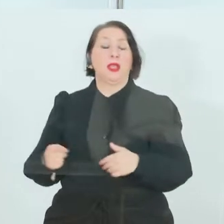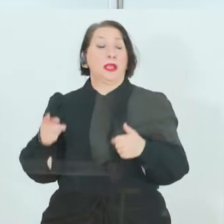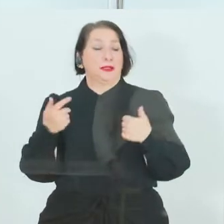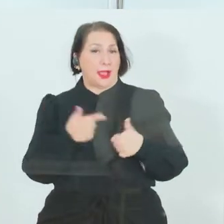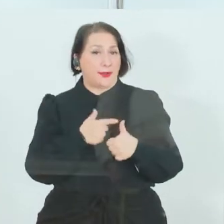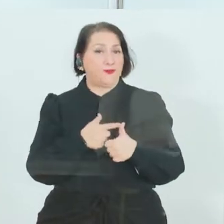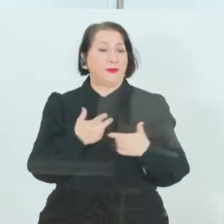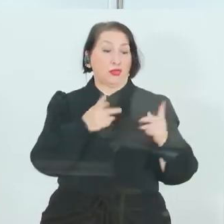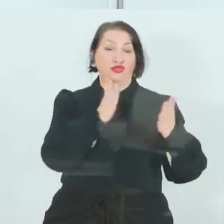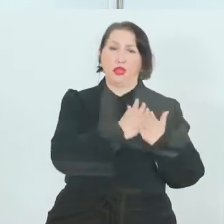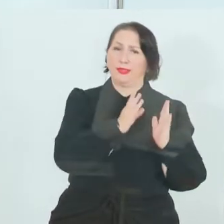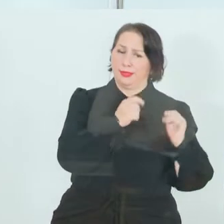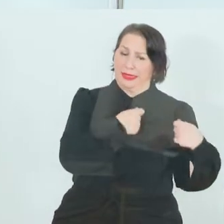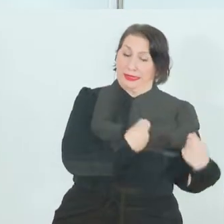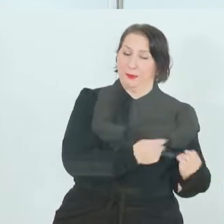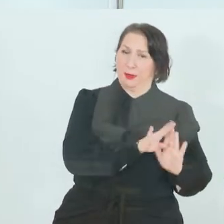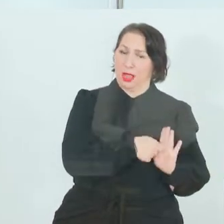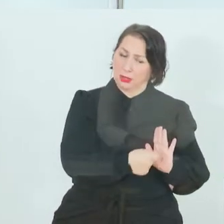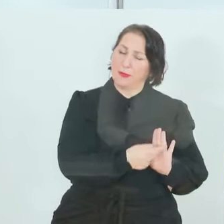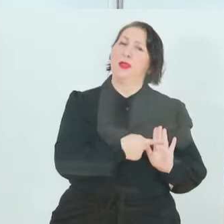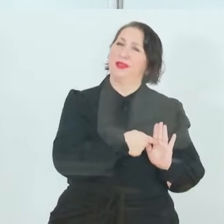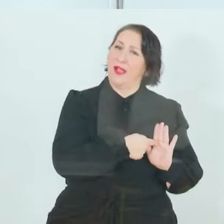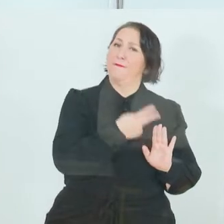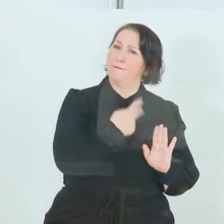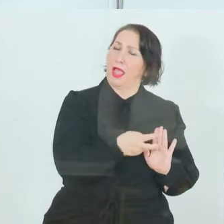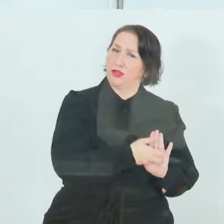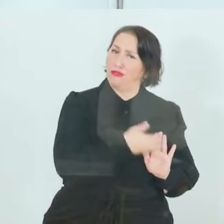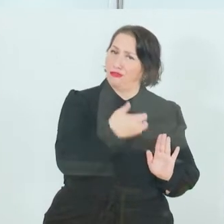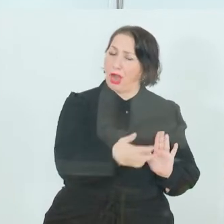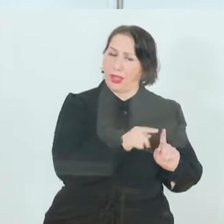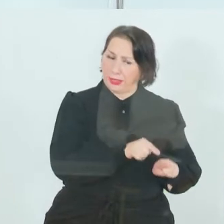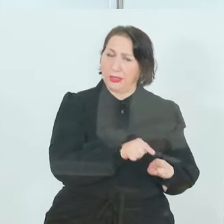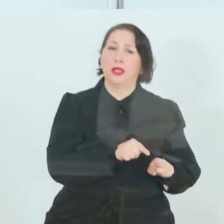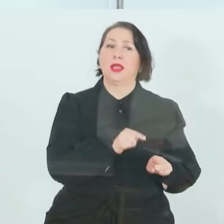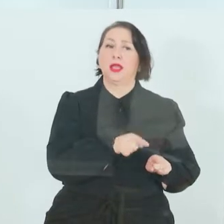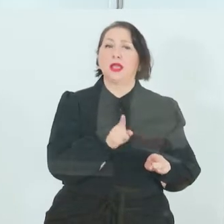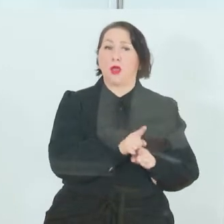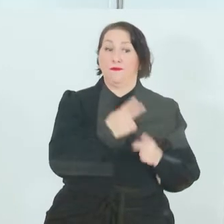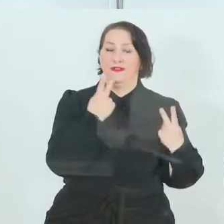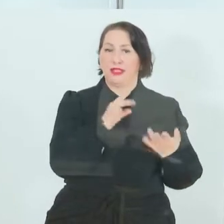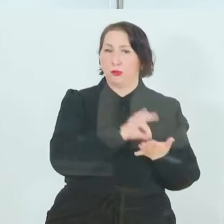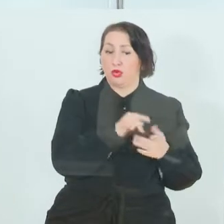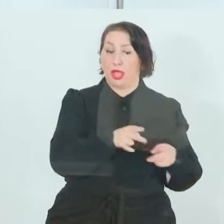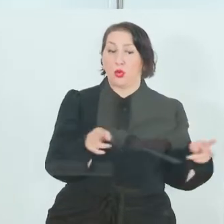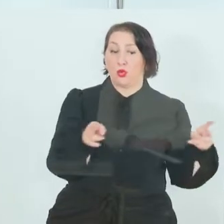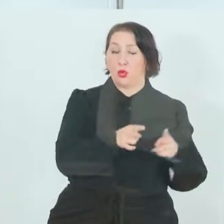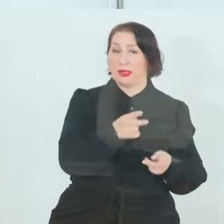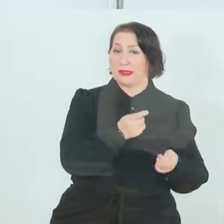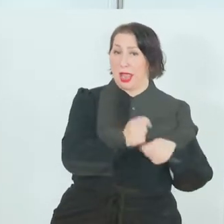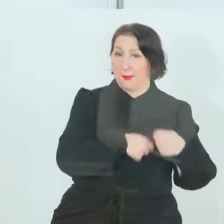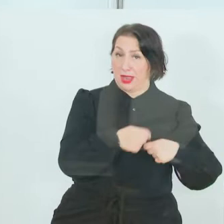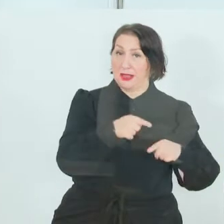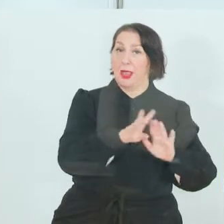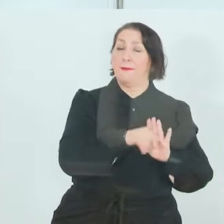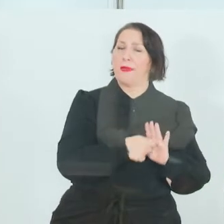fortzuführen und zu verlängern. Das ist ein wichtiger Punkt, auch im Bereich der Kurzarbeit, dass wir hier die Maßnahmen,